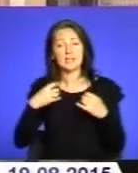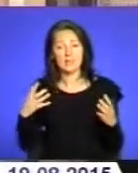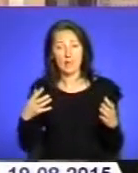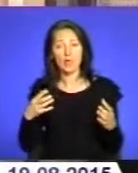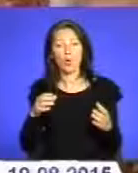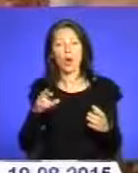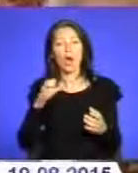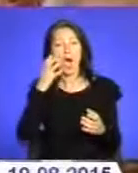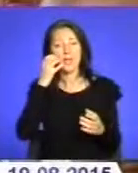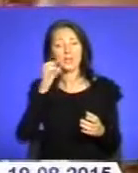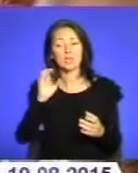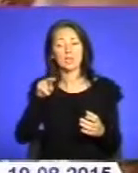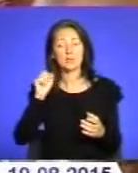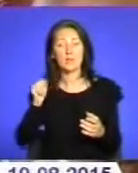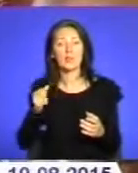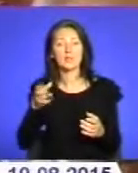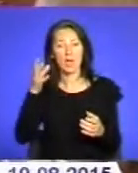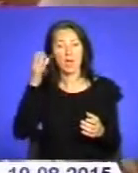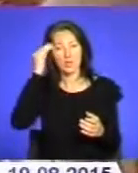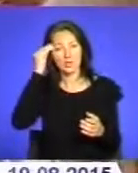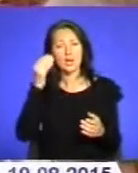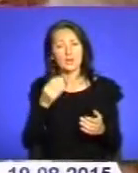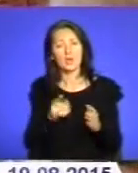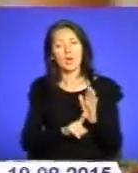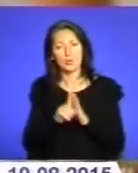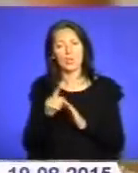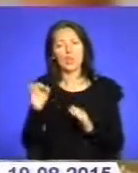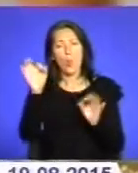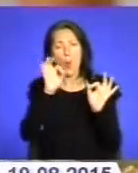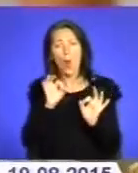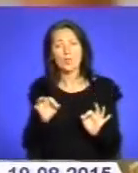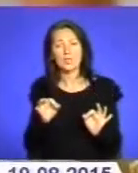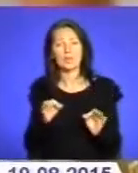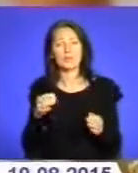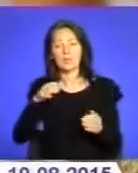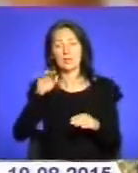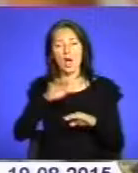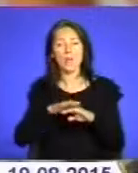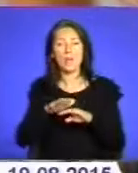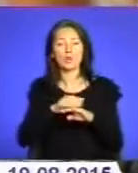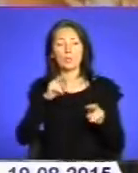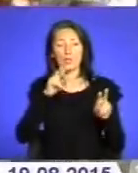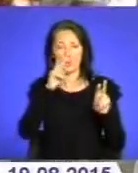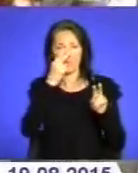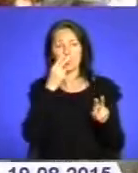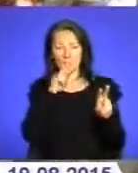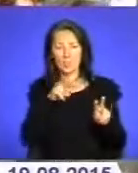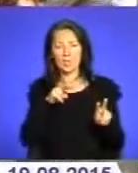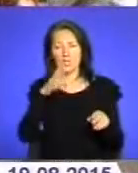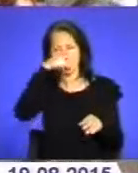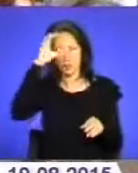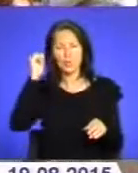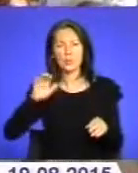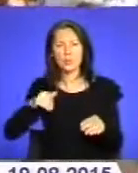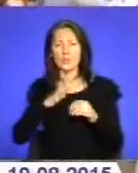яблучний спас вважається передвісником проходу осені. За народними спостереженнями, ночі після 19 серпня стоїть набагато холоднішими,